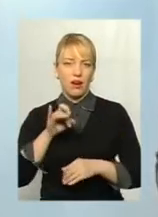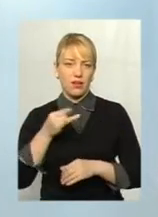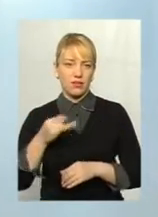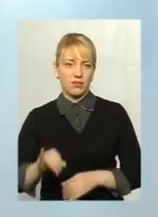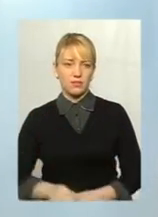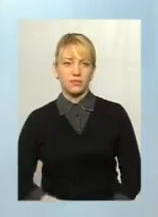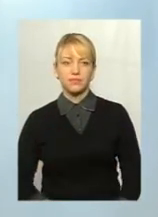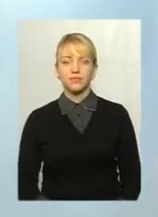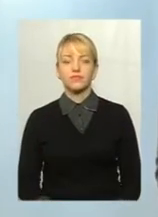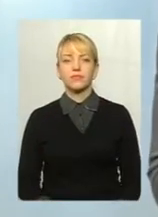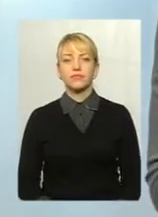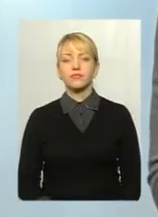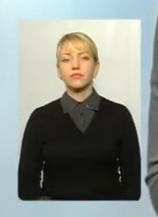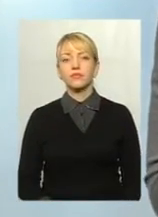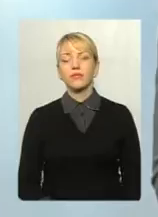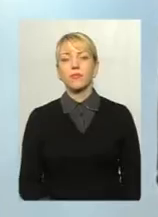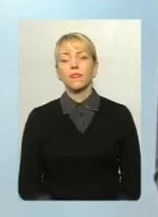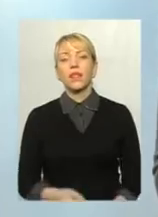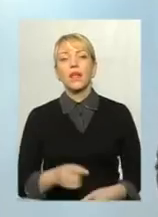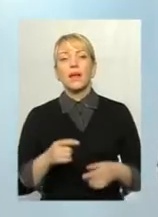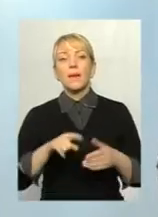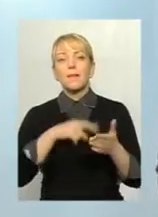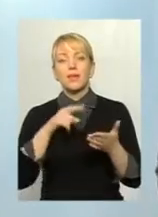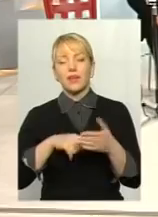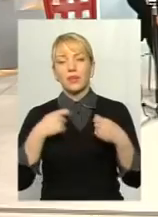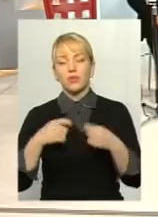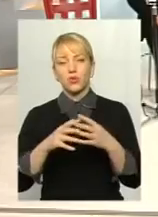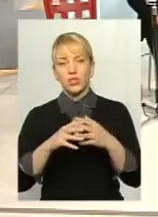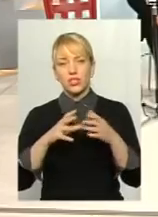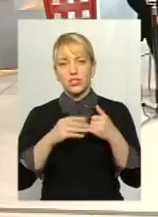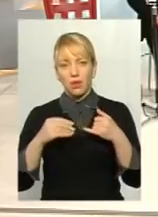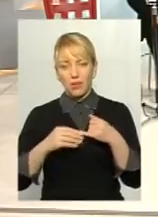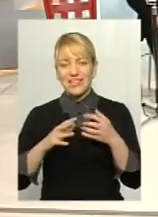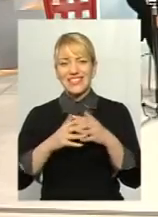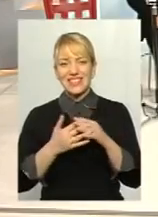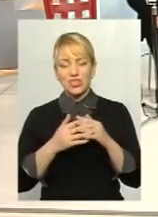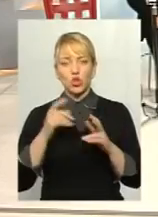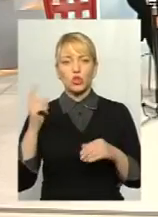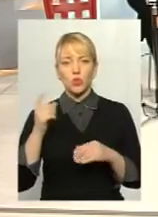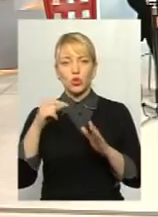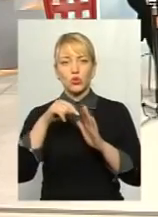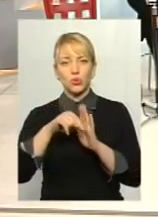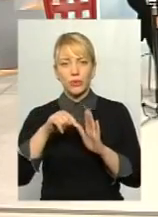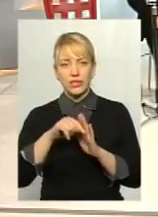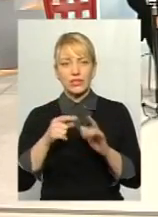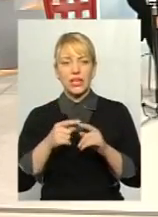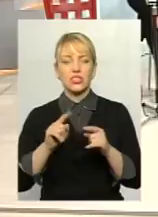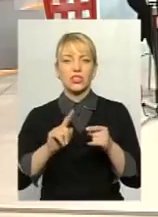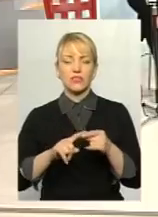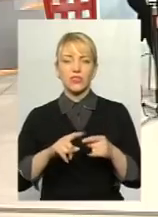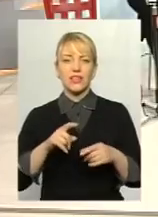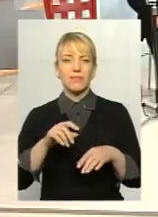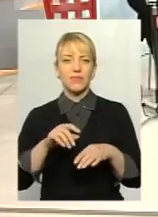Аліма Володимировичу, власне, питання продажу землі сільськогосподарського призначення, це ота дражлива тема, яка дискутується в нашій